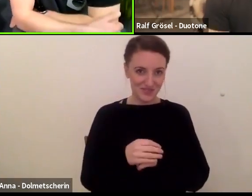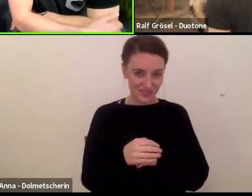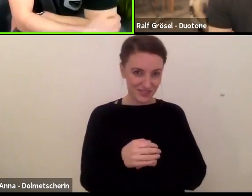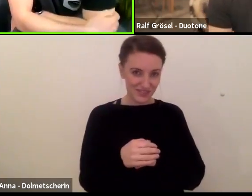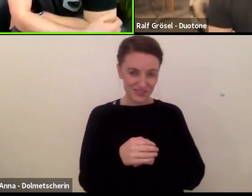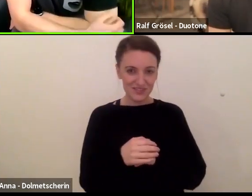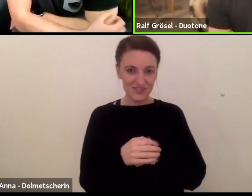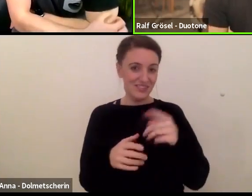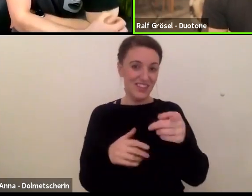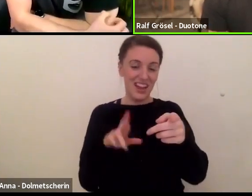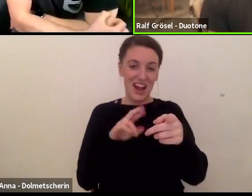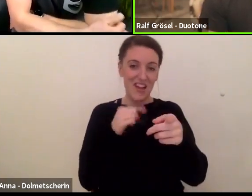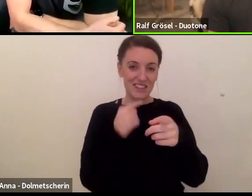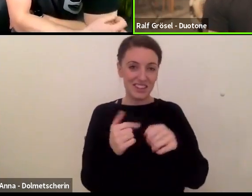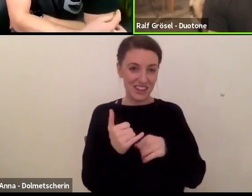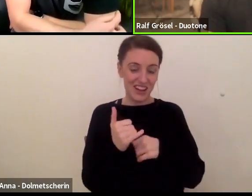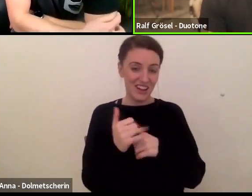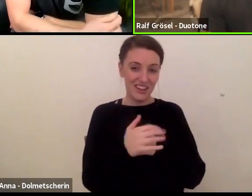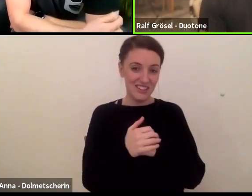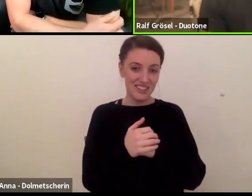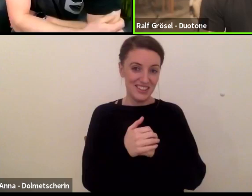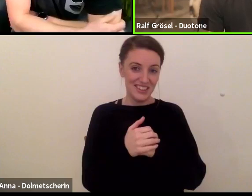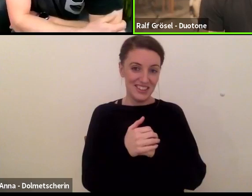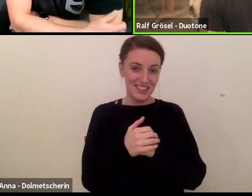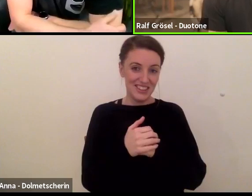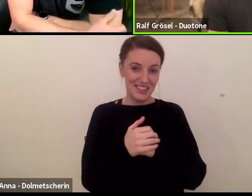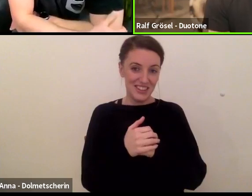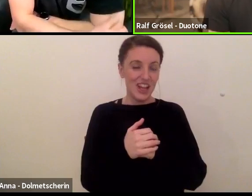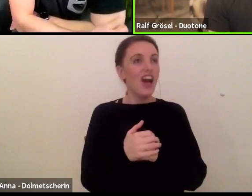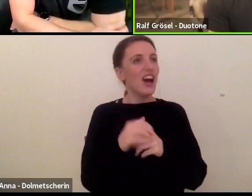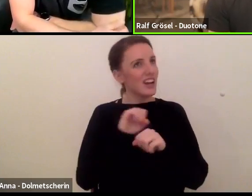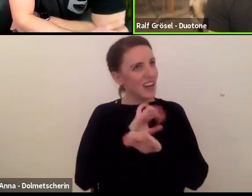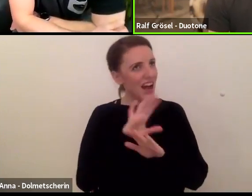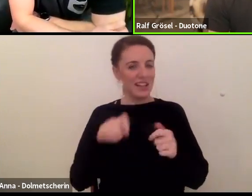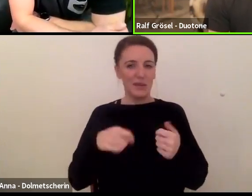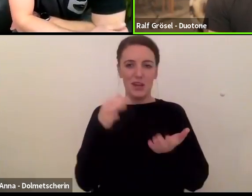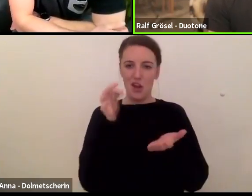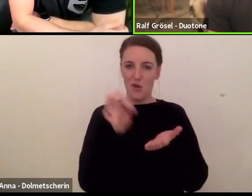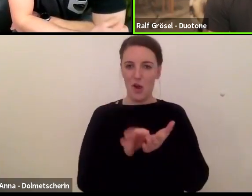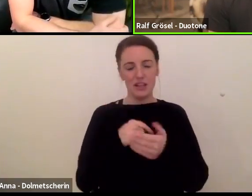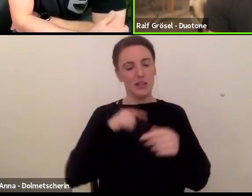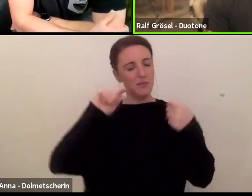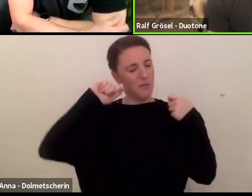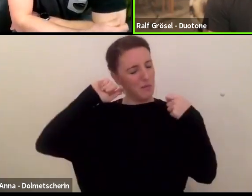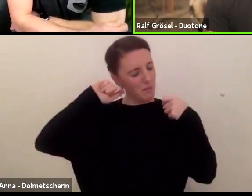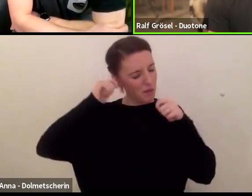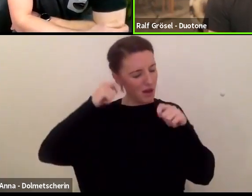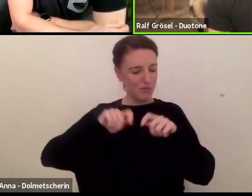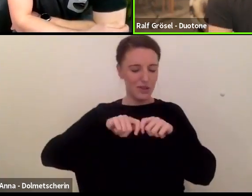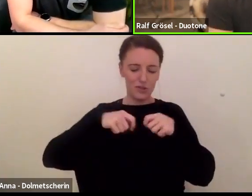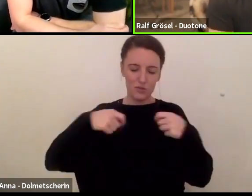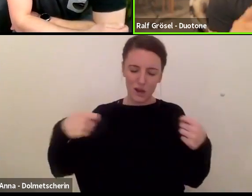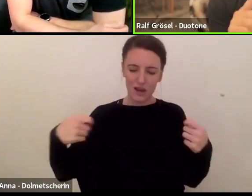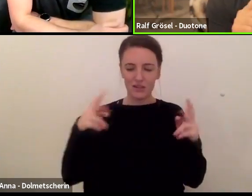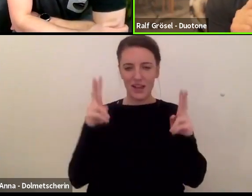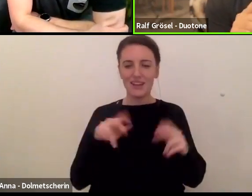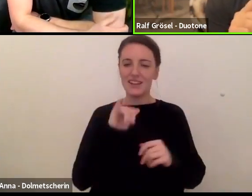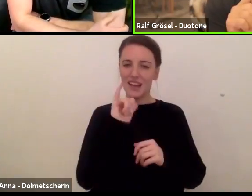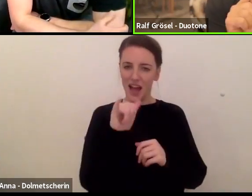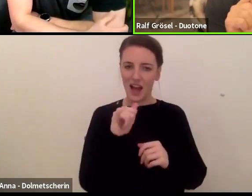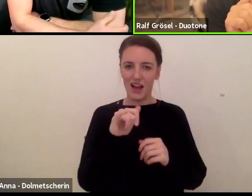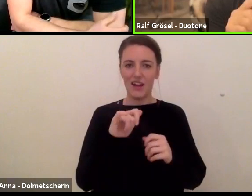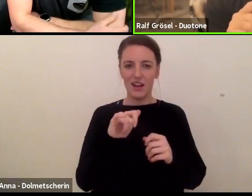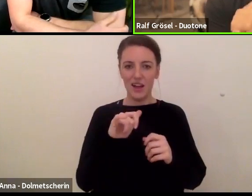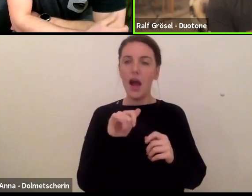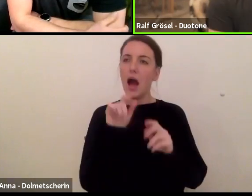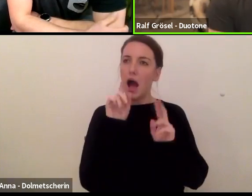Es ist halt einfach, also es gibt definitiv einen Ort, wo ich entspannen kann, wo ich auch wirklich so viel Konzentration brauche, dass ich tatsächlich eben an nichts